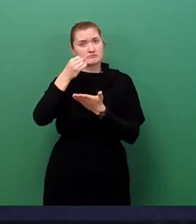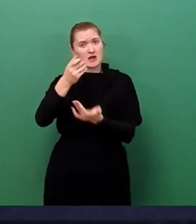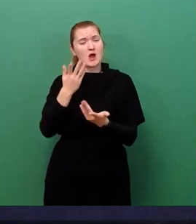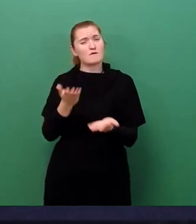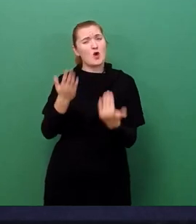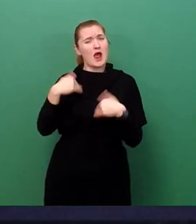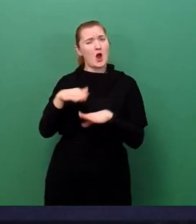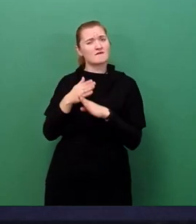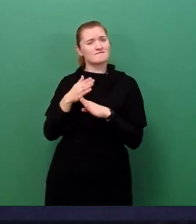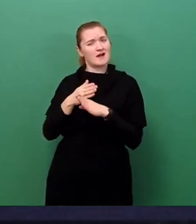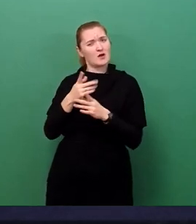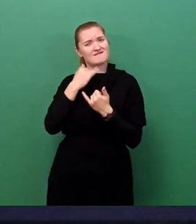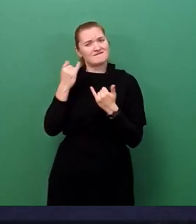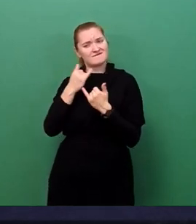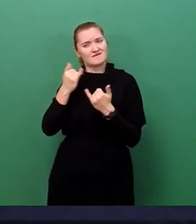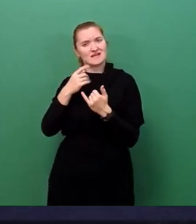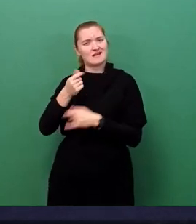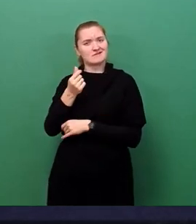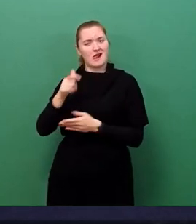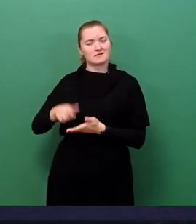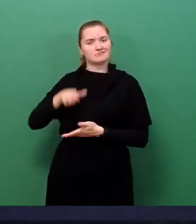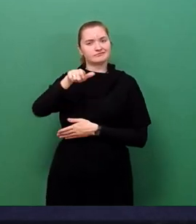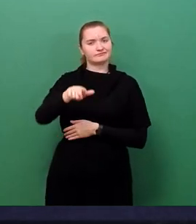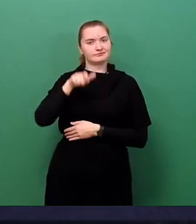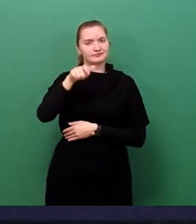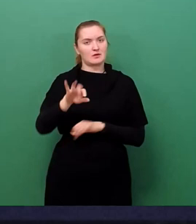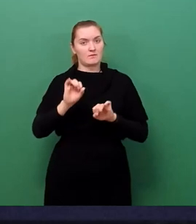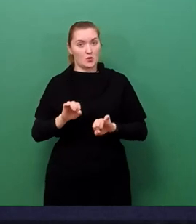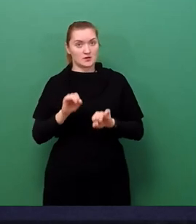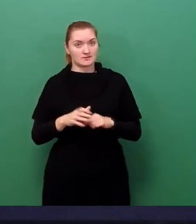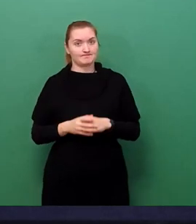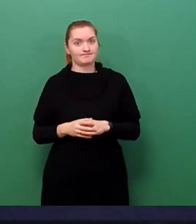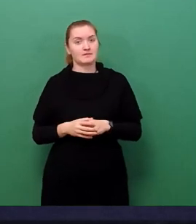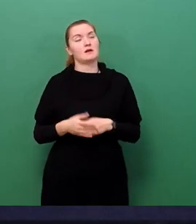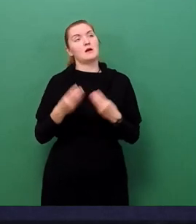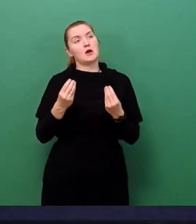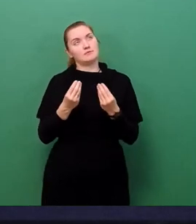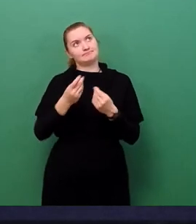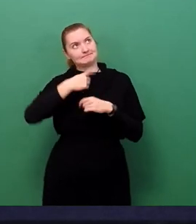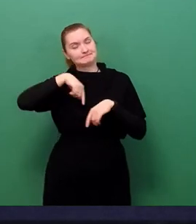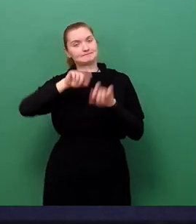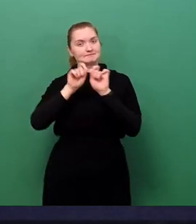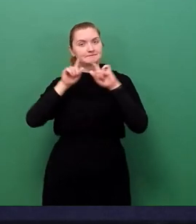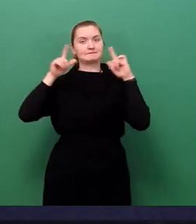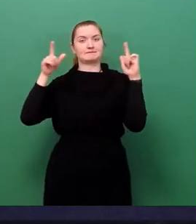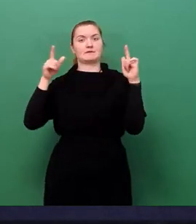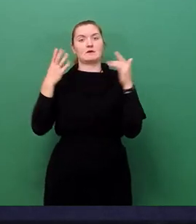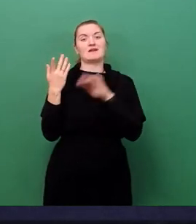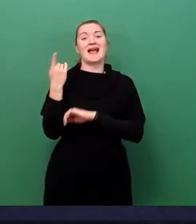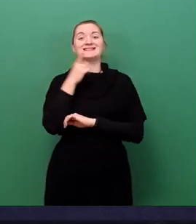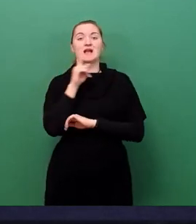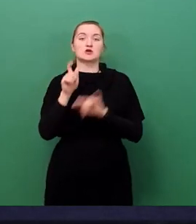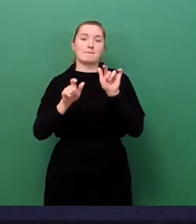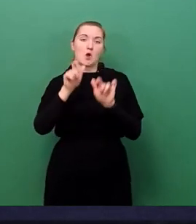zu refinanzieren sind. Wenn wir exemplarisch davon ausgehen, dass etwa 1.000 Bürgerinnen und Bürger